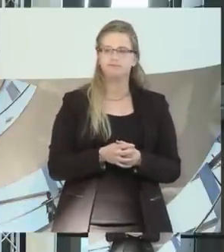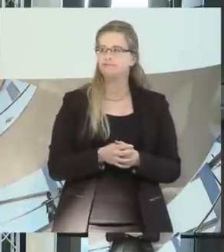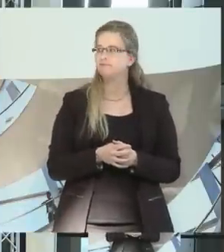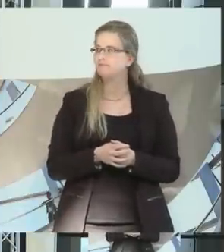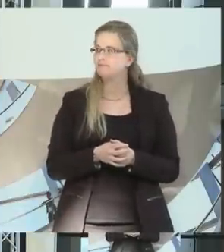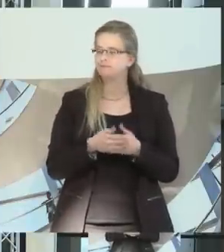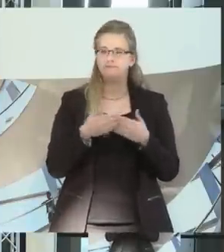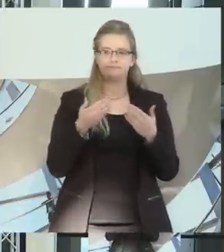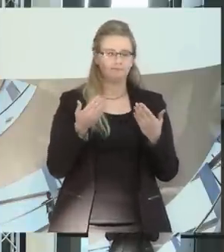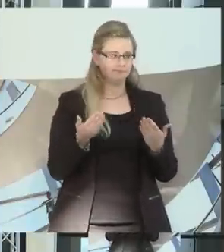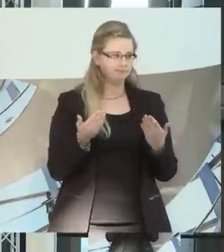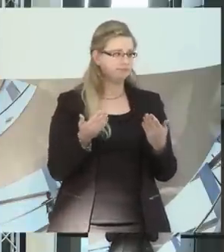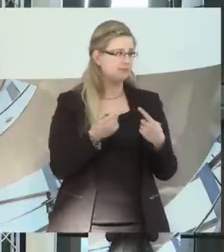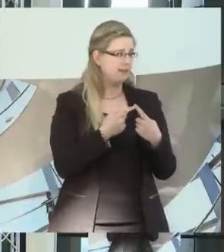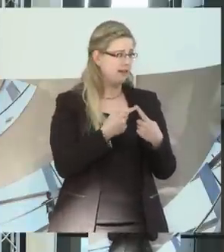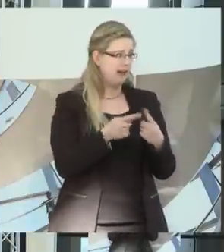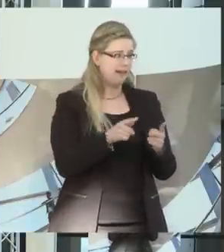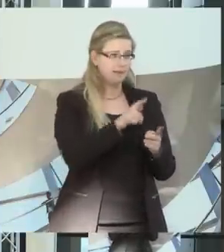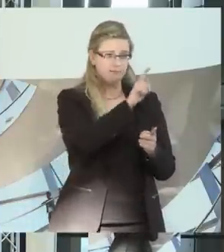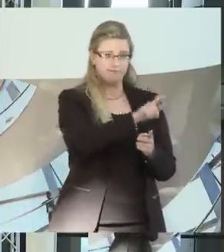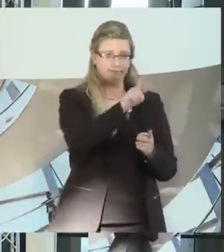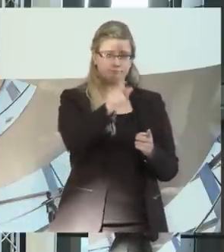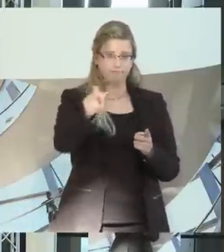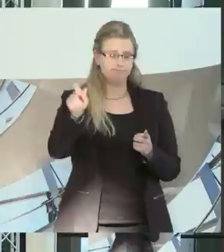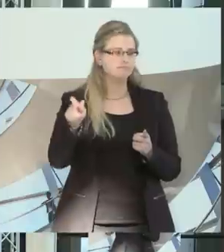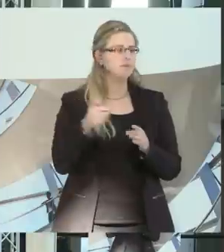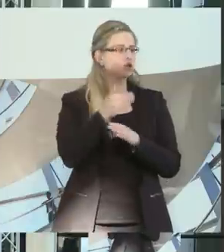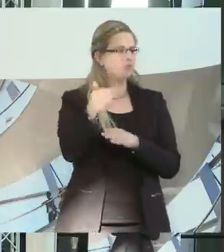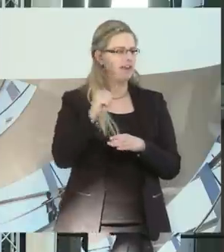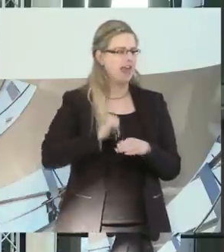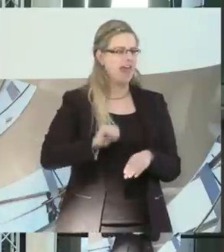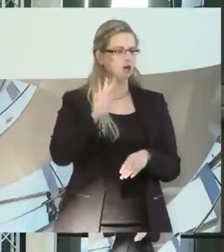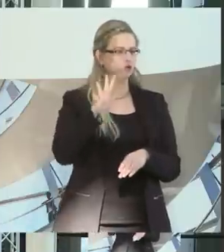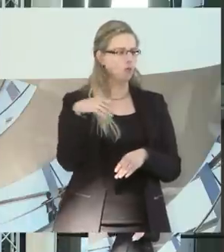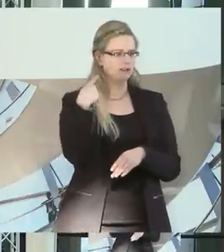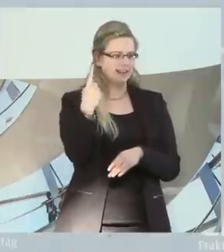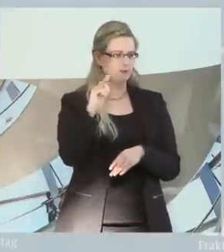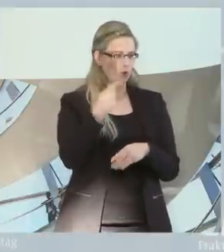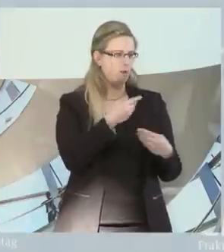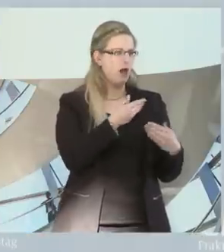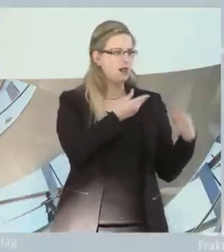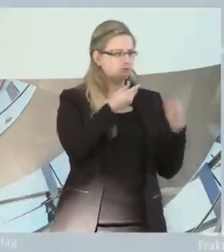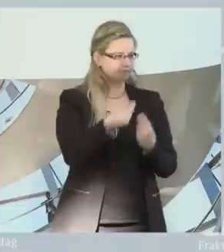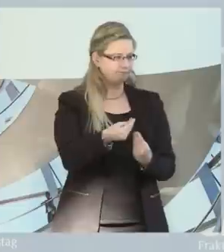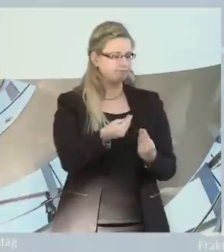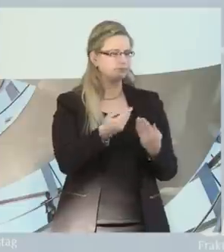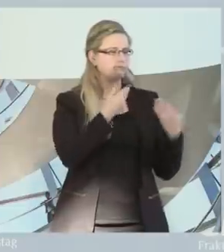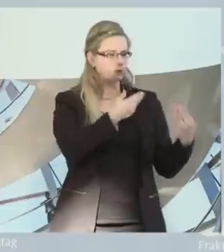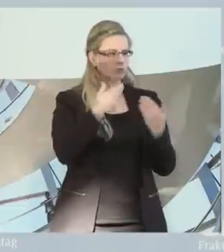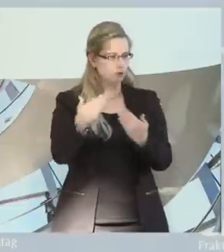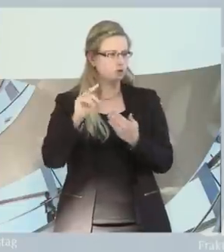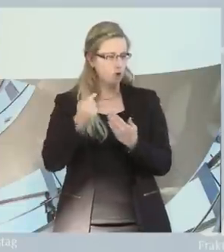Die Begrüßung aller anderen wird nachher von Uwe Schummer gemacht, der sozusagen in den Bereich